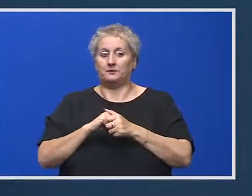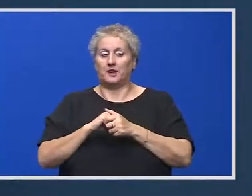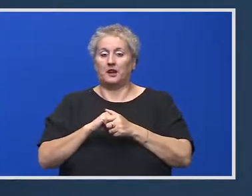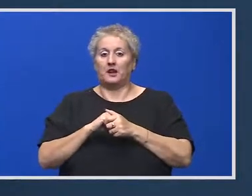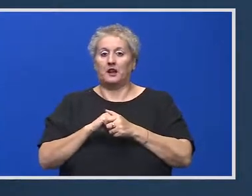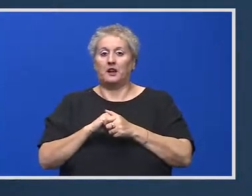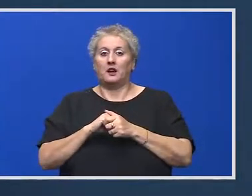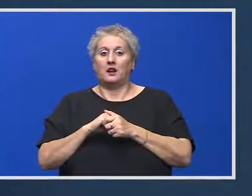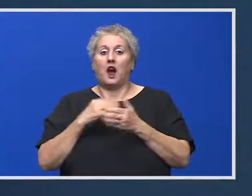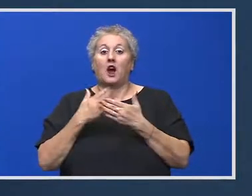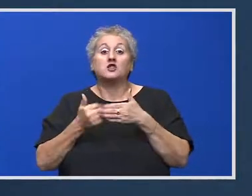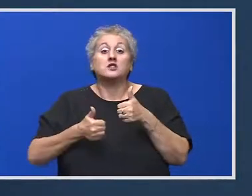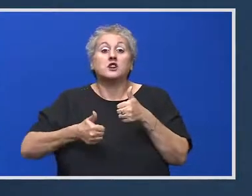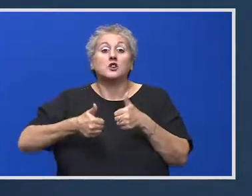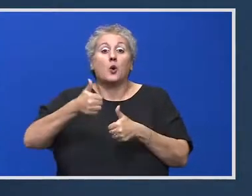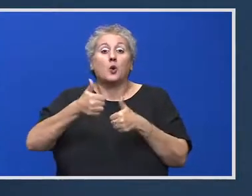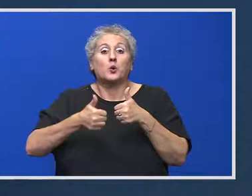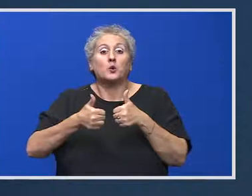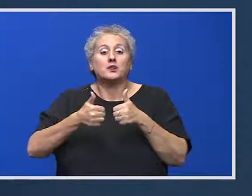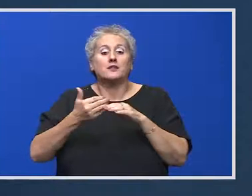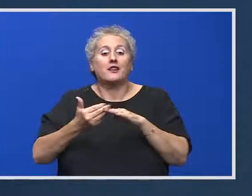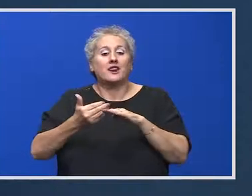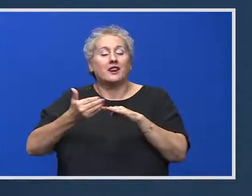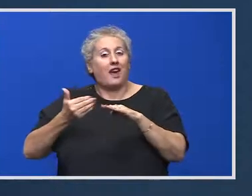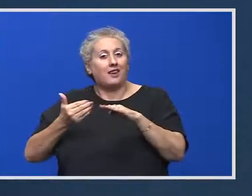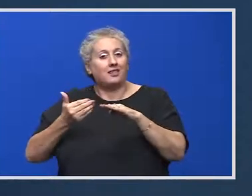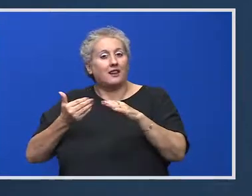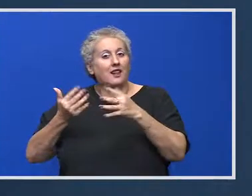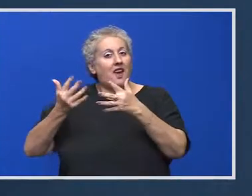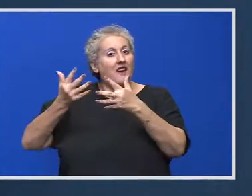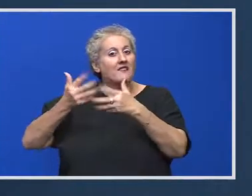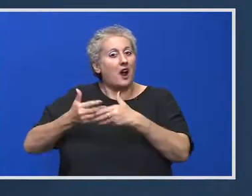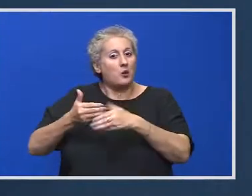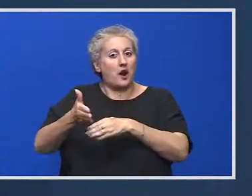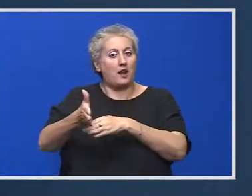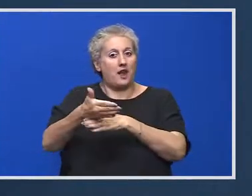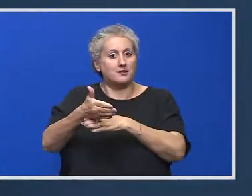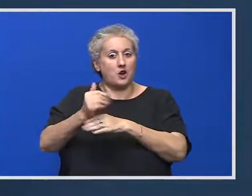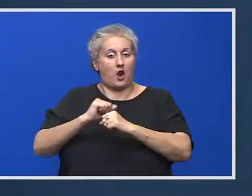Acest concurs va fi înainte de evaluarea națională.